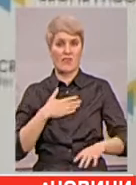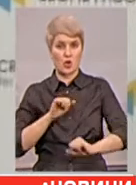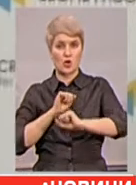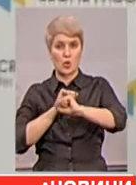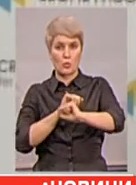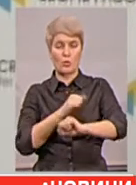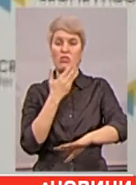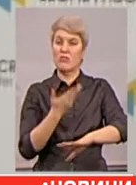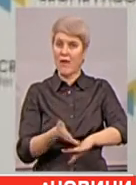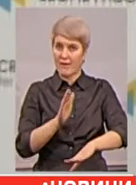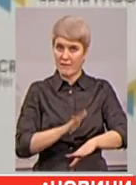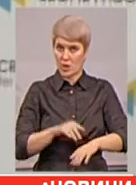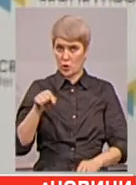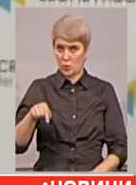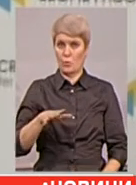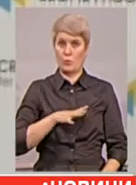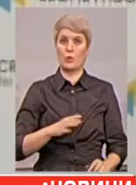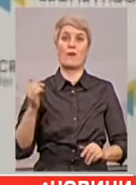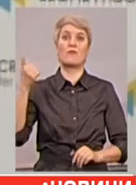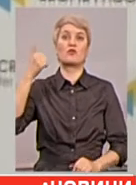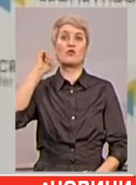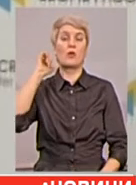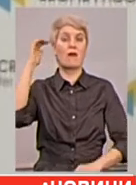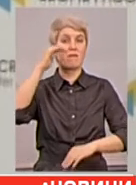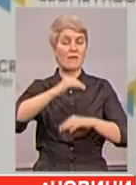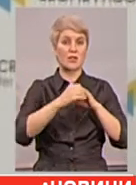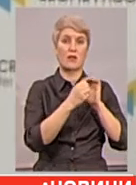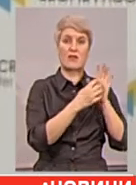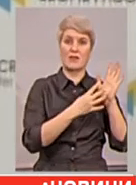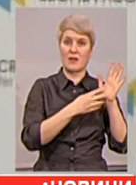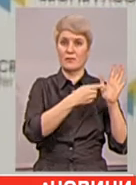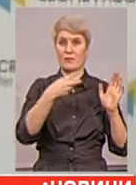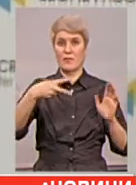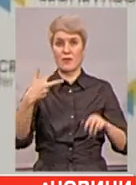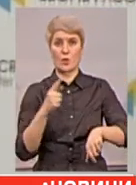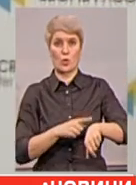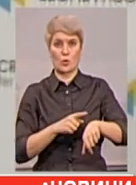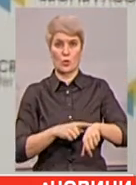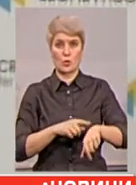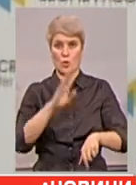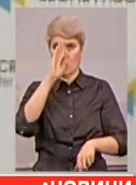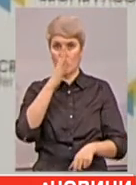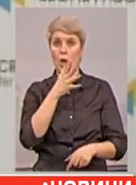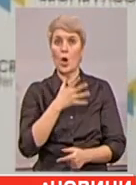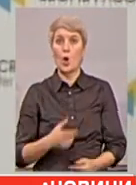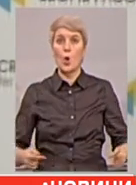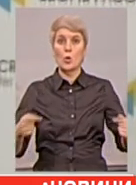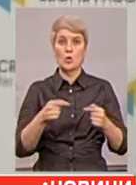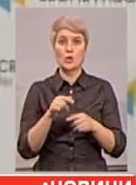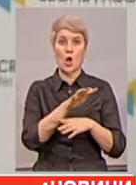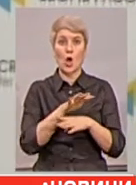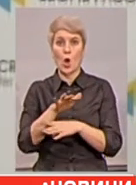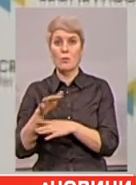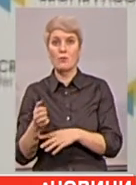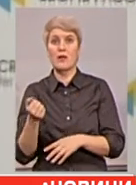Найважче тут було вчора ввечері між 19 і 23 годинами. Тоді окупанти одночасно обстрілювали кілька наших